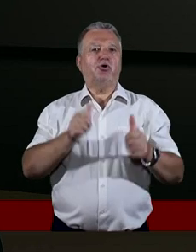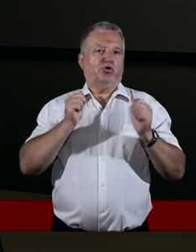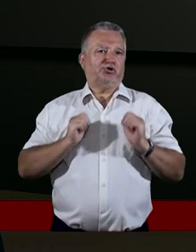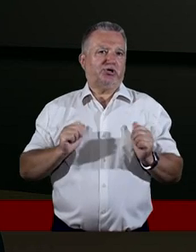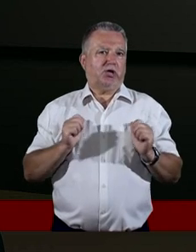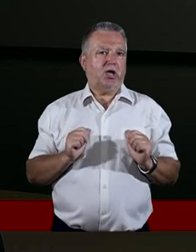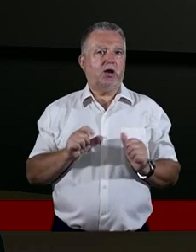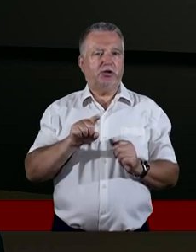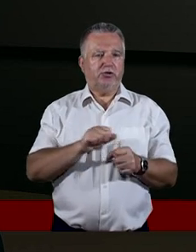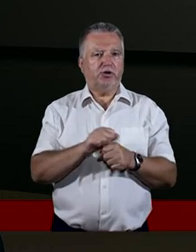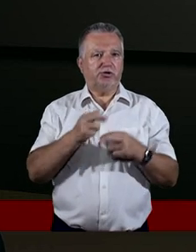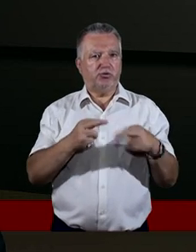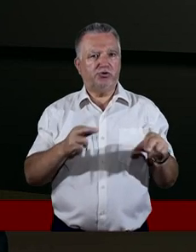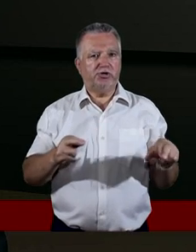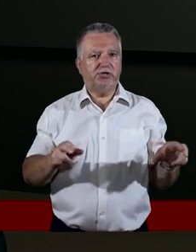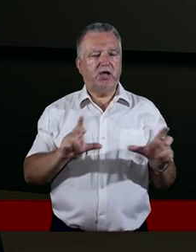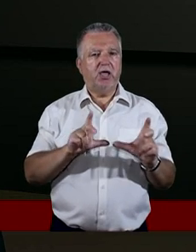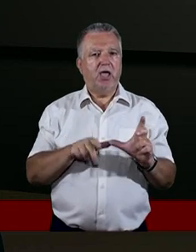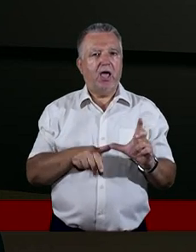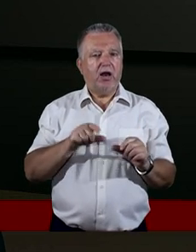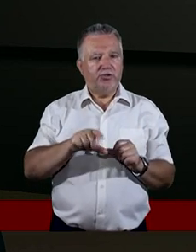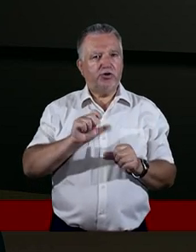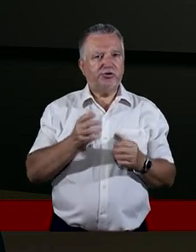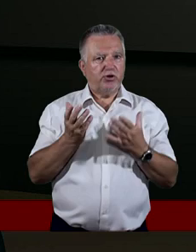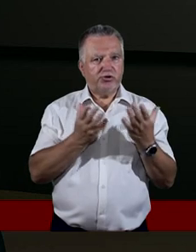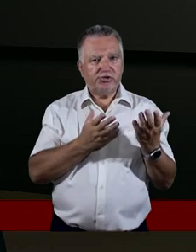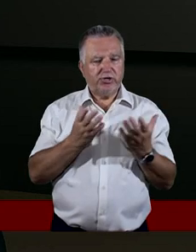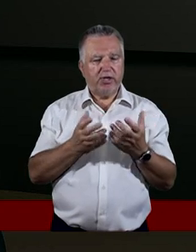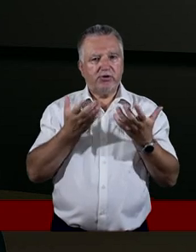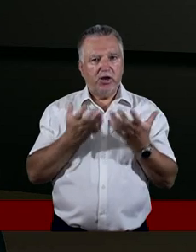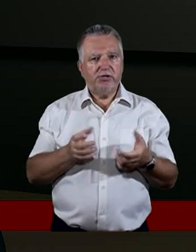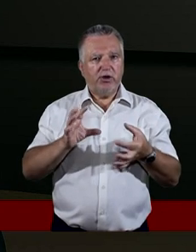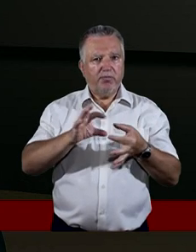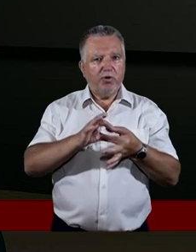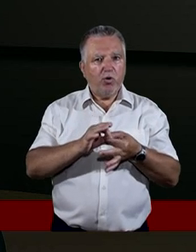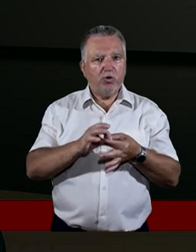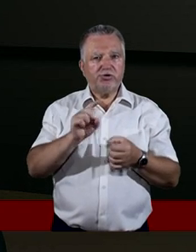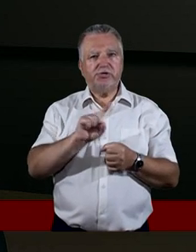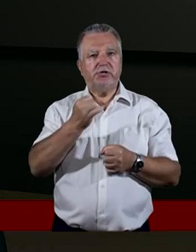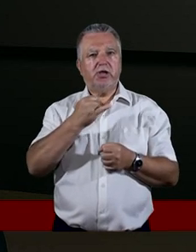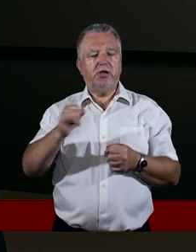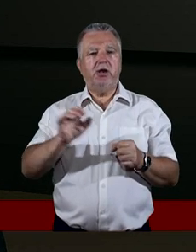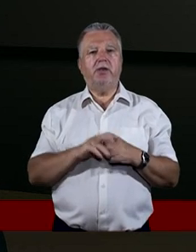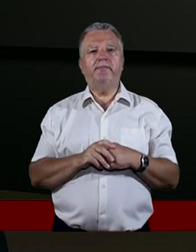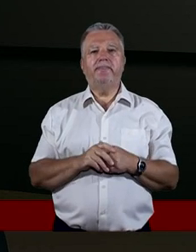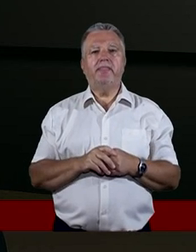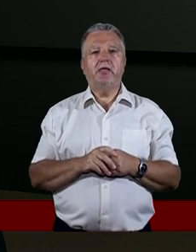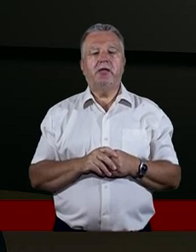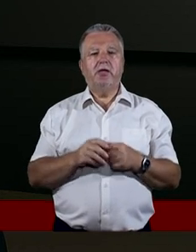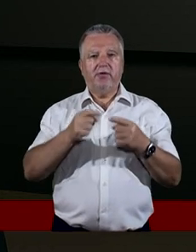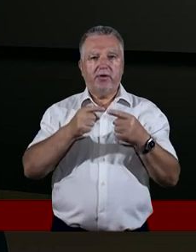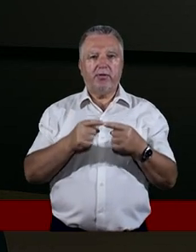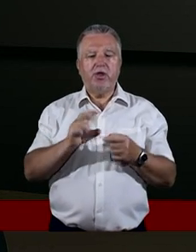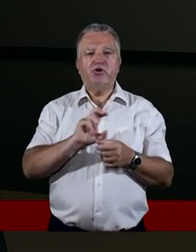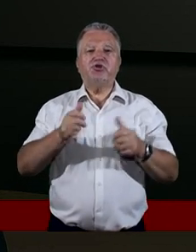ogromna różnica, ale to, co Waldemar przeczytał, ten fragment, ja chciałbym połączyć z innym. No i właśnie, czy